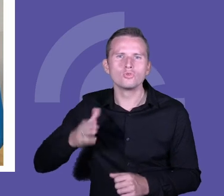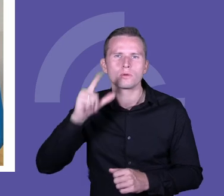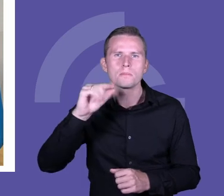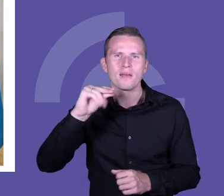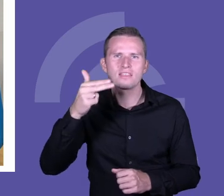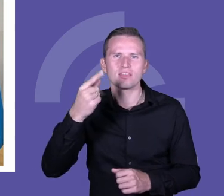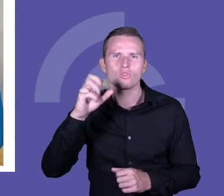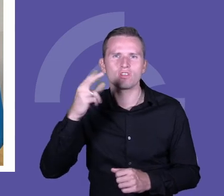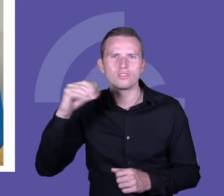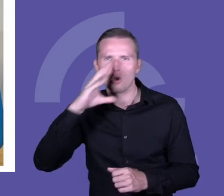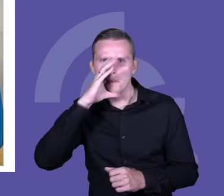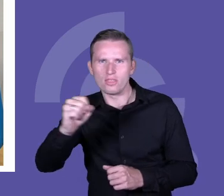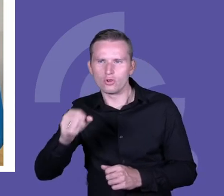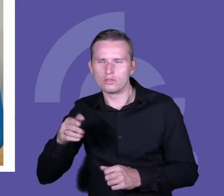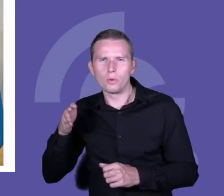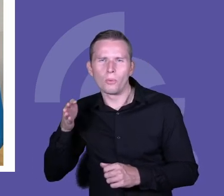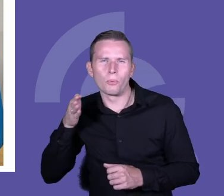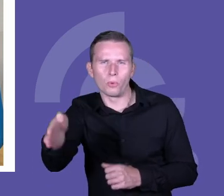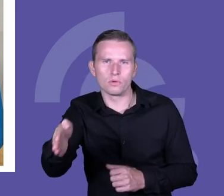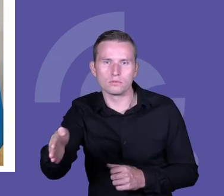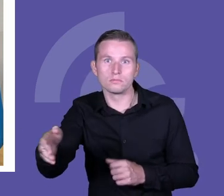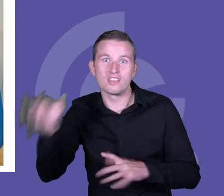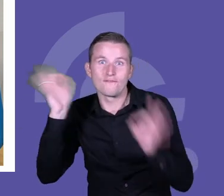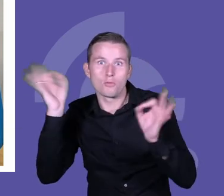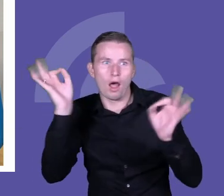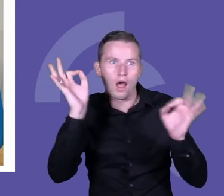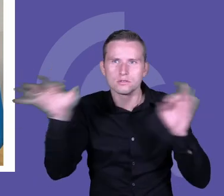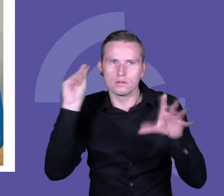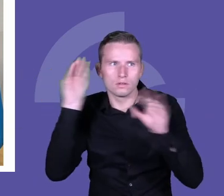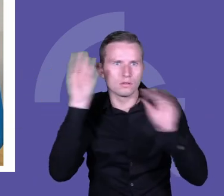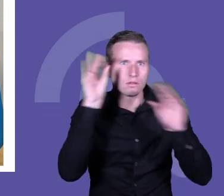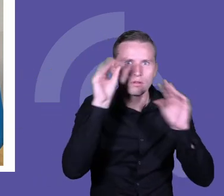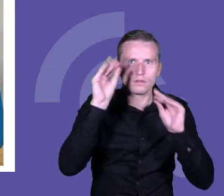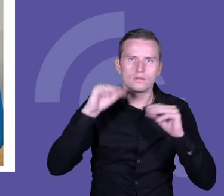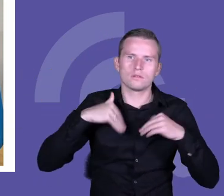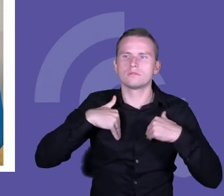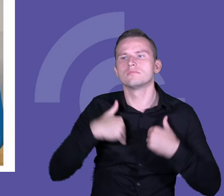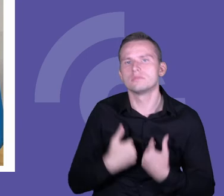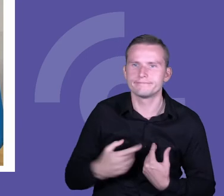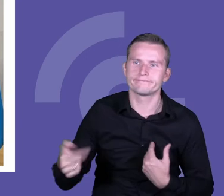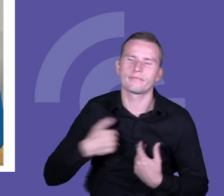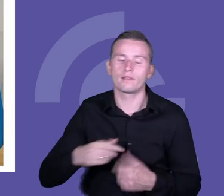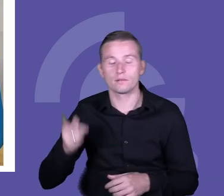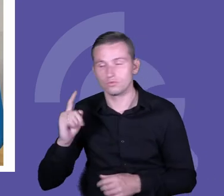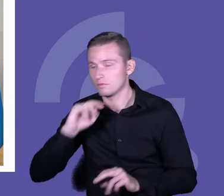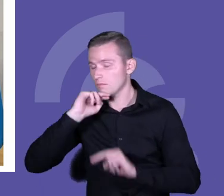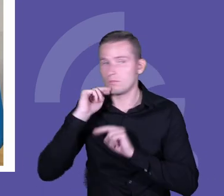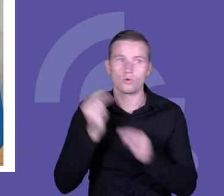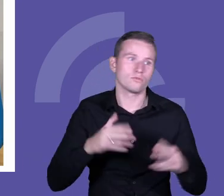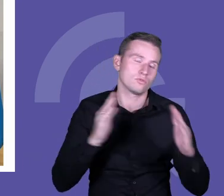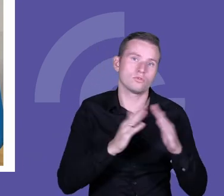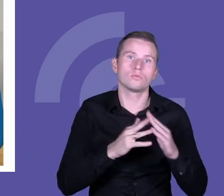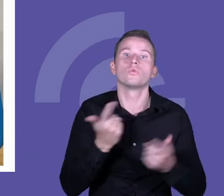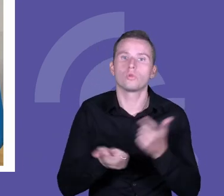Dużo informacji, dużo rzeczy. Tak się zmęczyłam, że musiałam wrócić do domu i bodajże poszłam piec